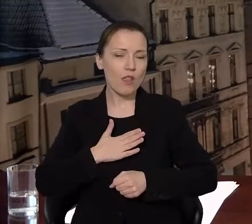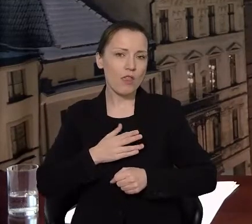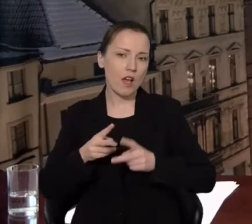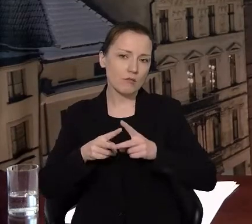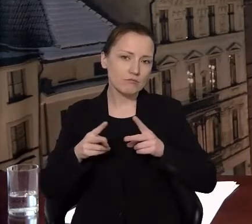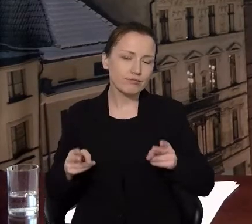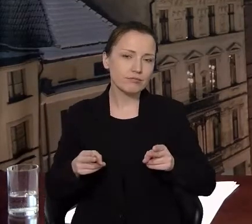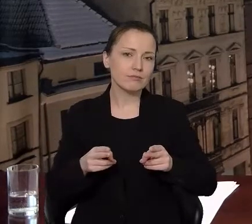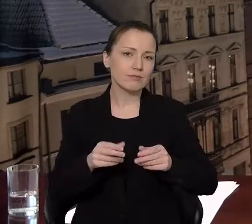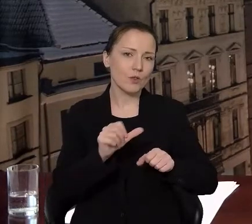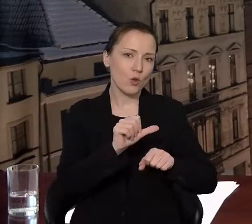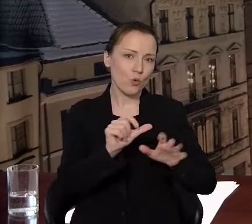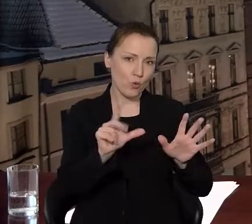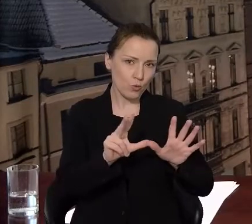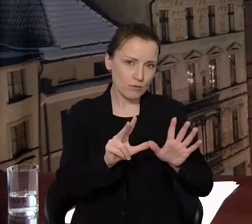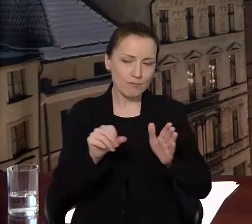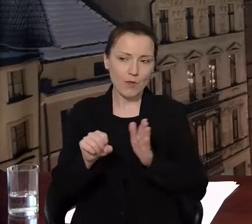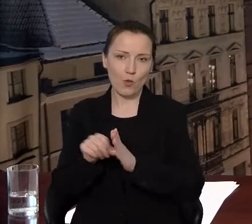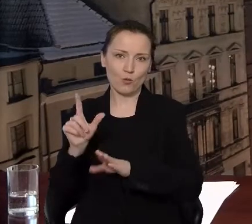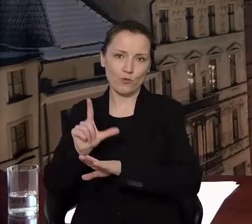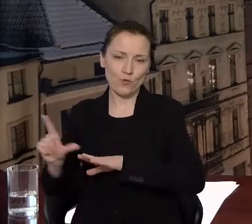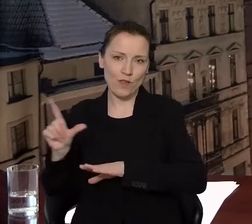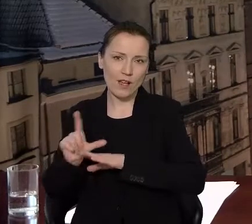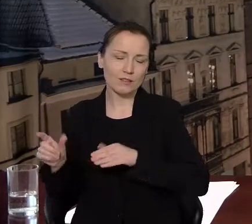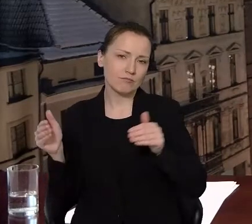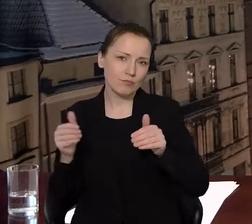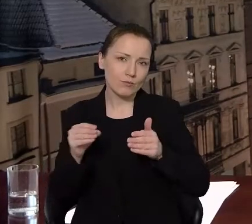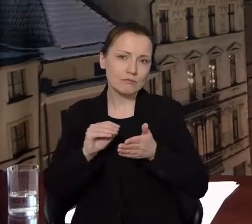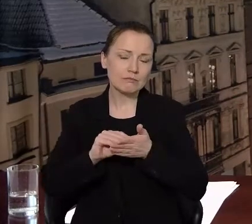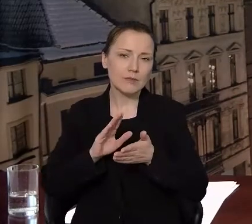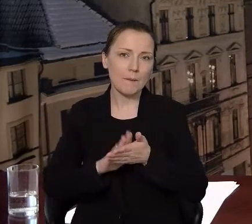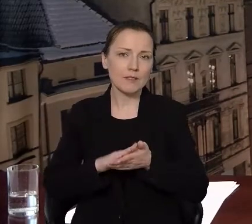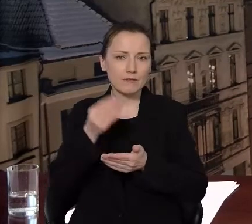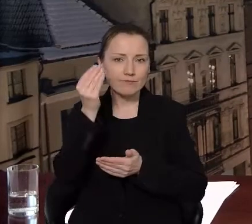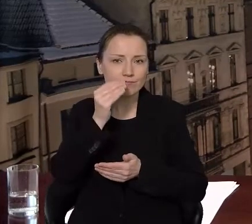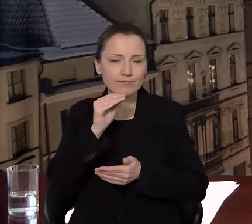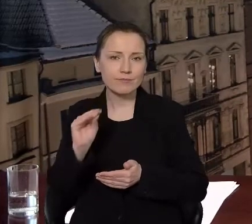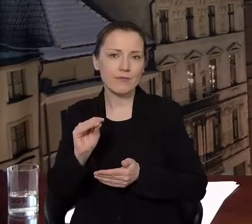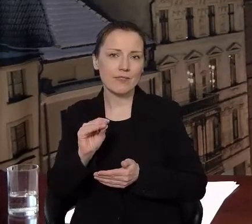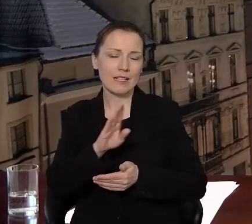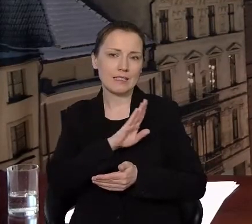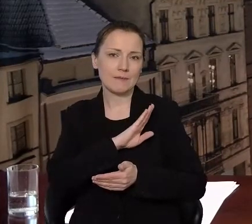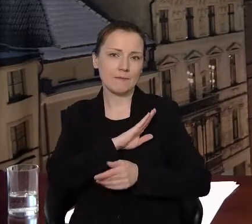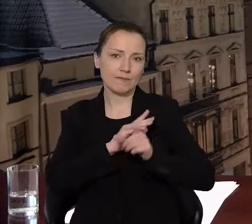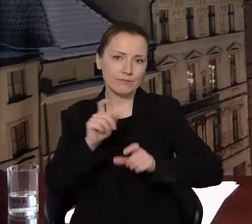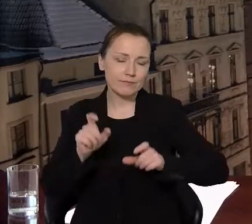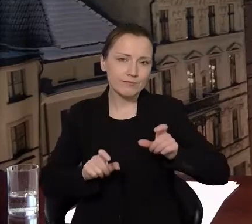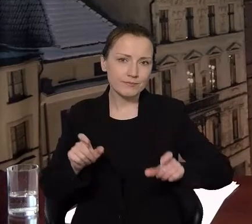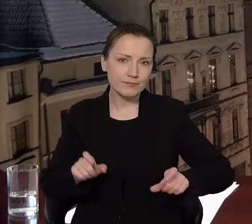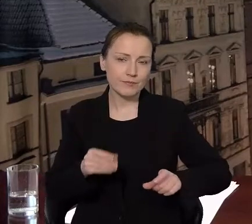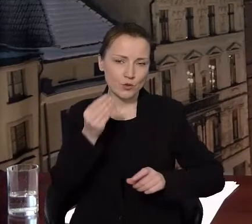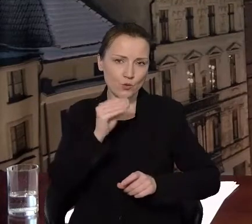12.00 będzie można dokonywać tej rejestracji niezbędnej w